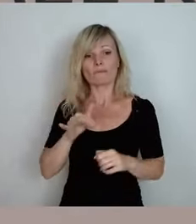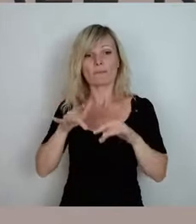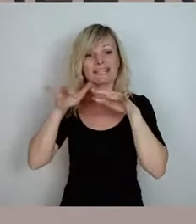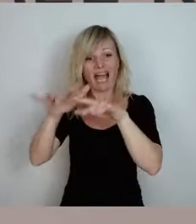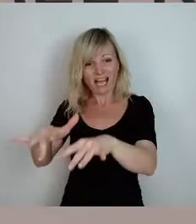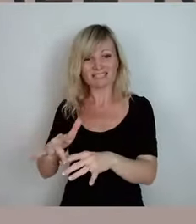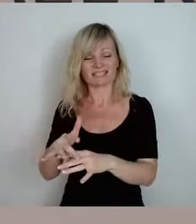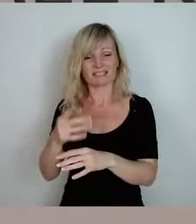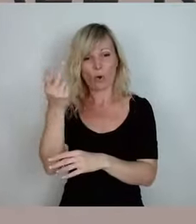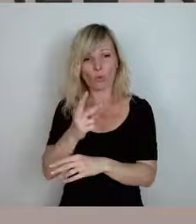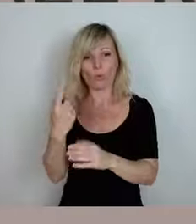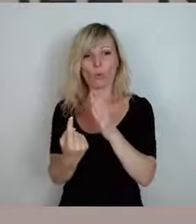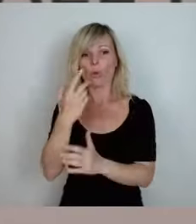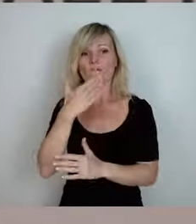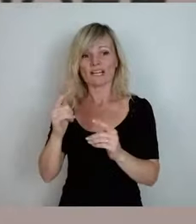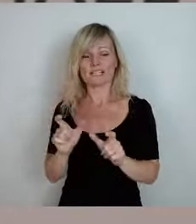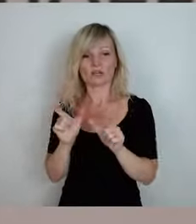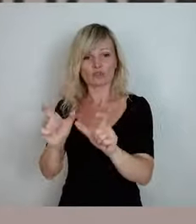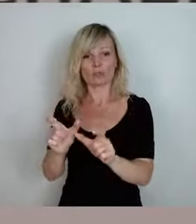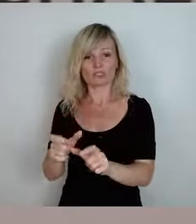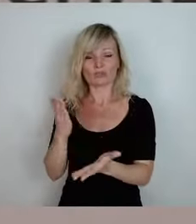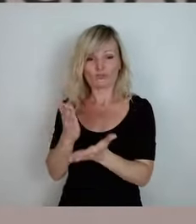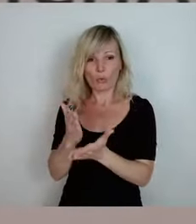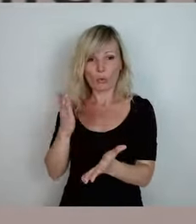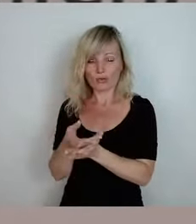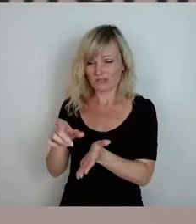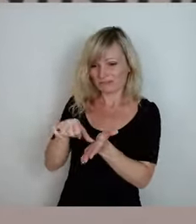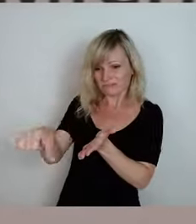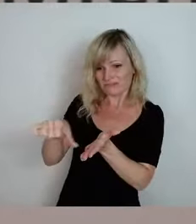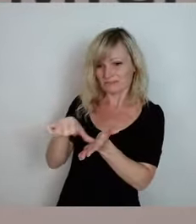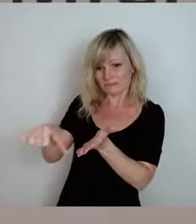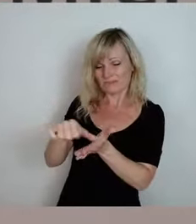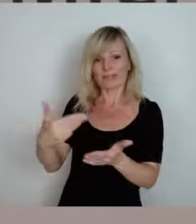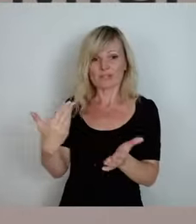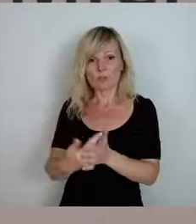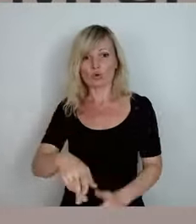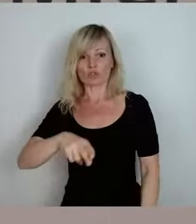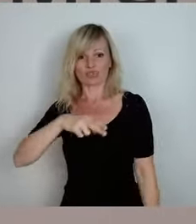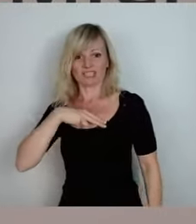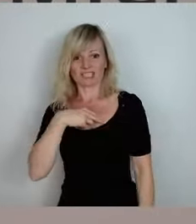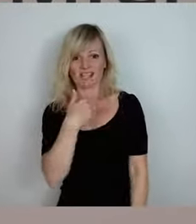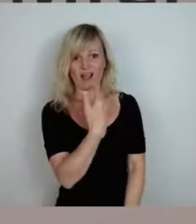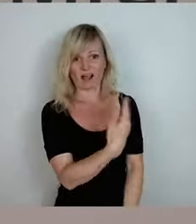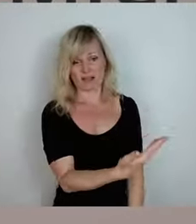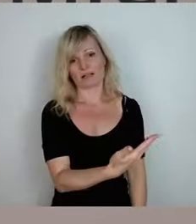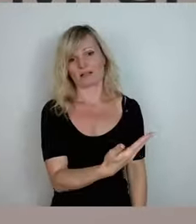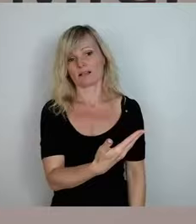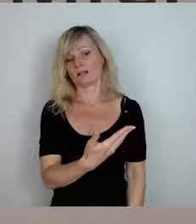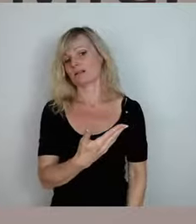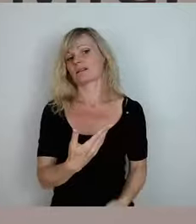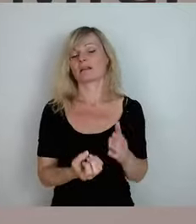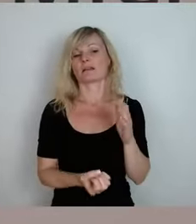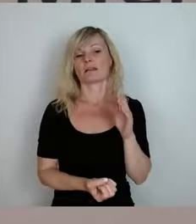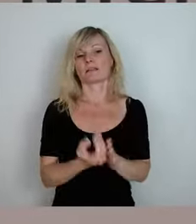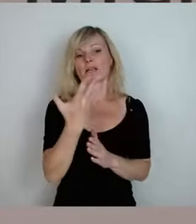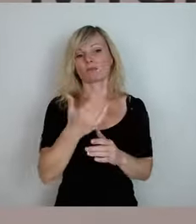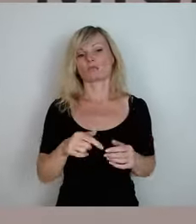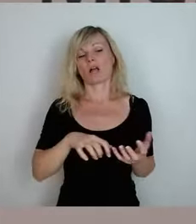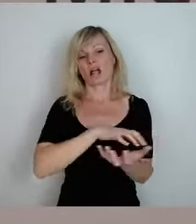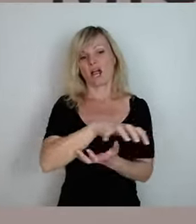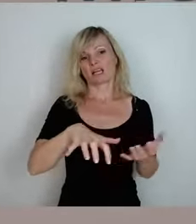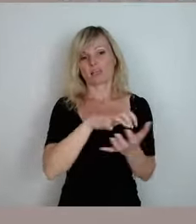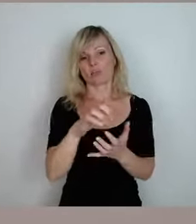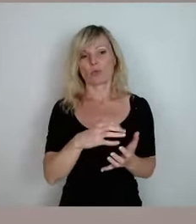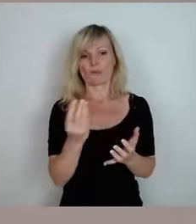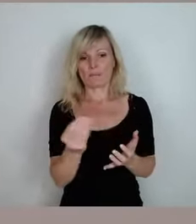haben in den letzten 20 Jahren. Das ist ein Schicksalsschlag. Das ist eine Naturkatastrophe. Da müssen viele, viele Dinge zusammenkommen. Und da ist